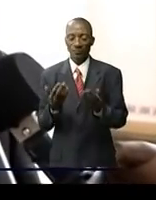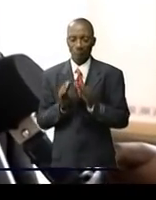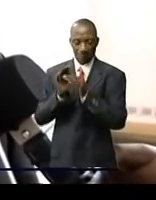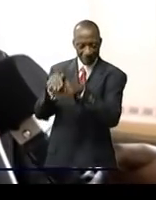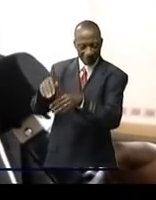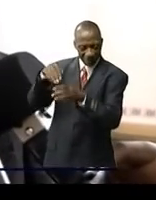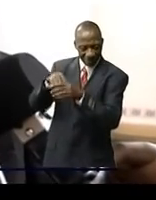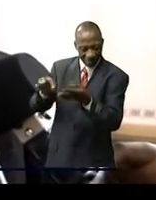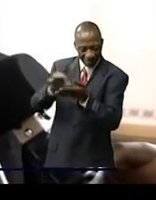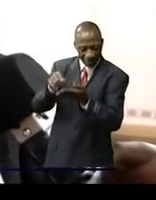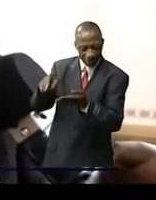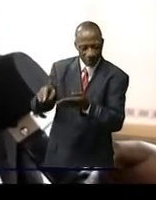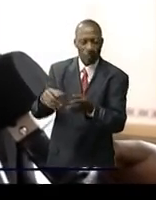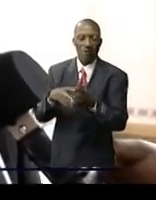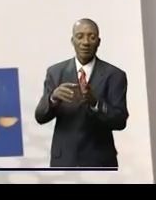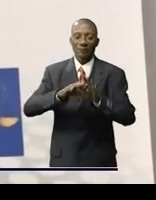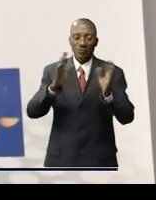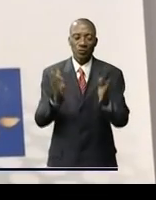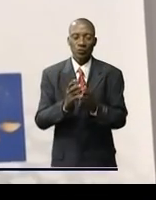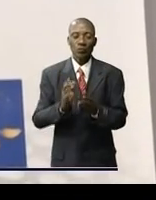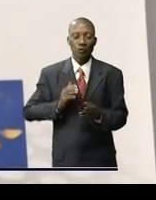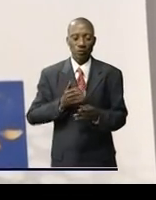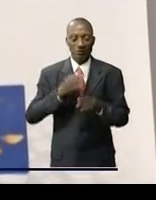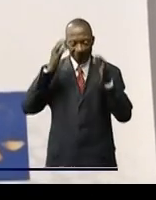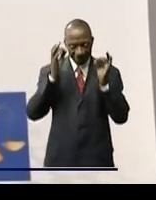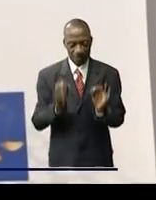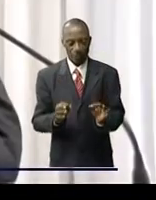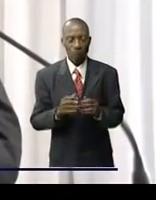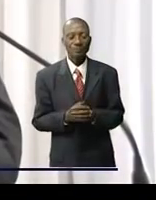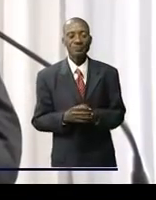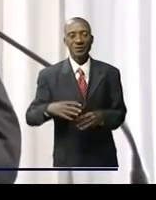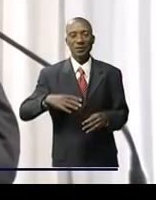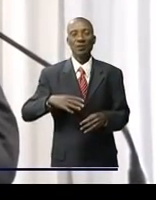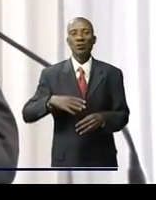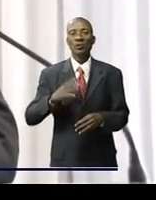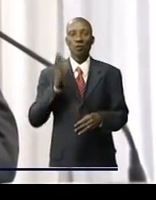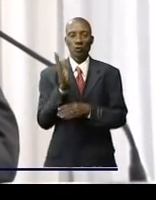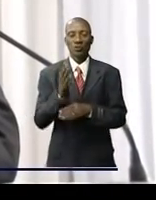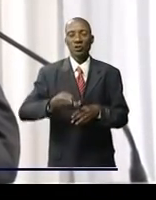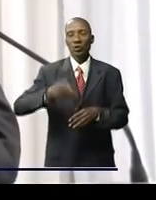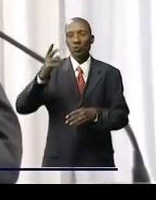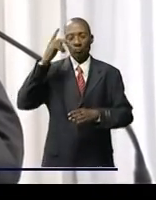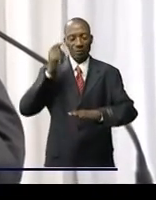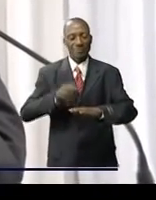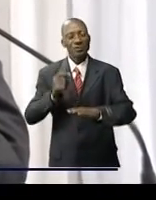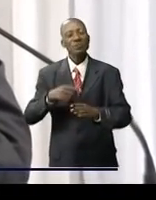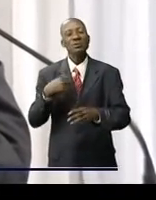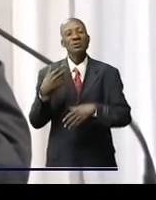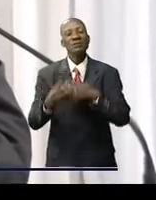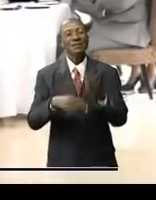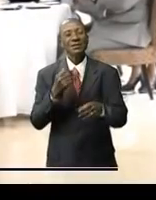décisions que nous devons prendre Les conseils supérieurs de la magistrature jouent un rôle prépondérant dans la